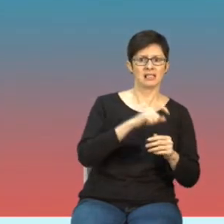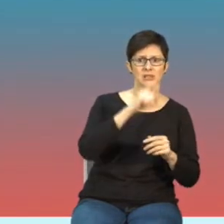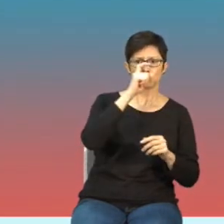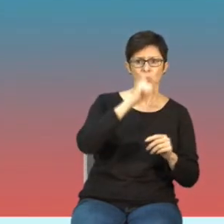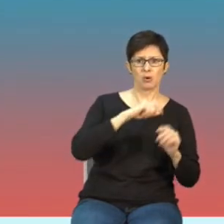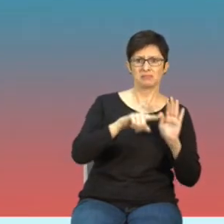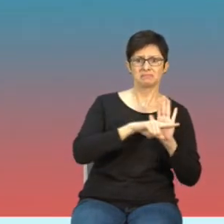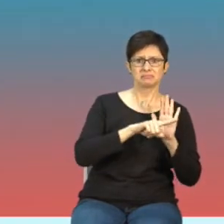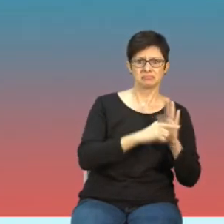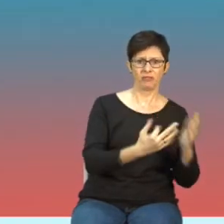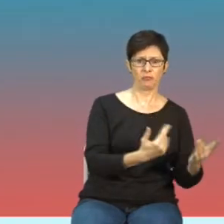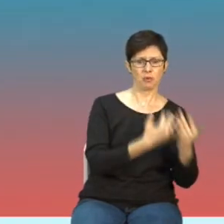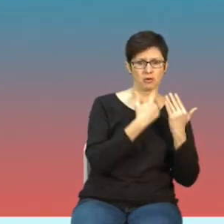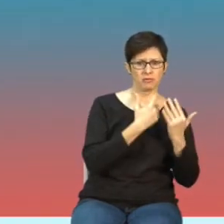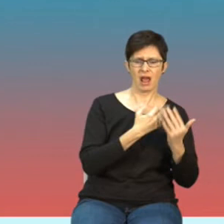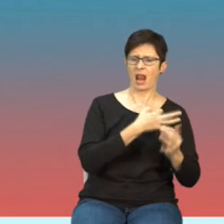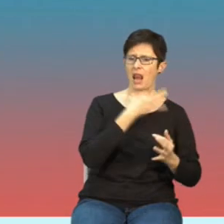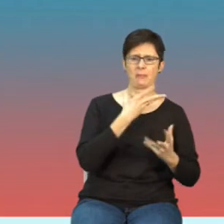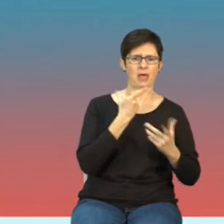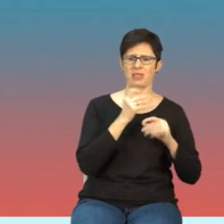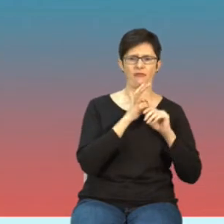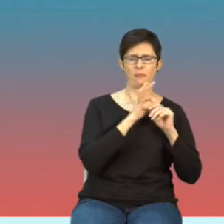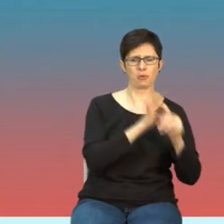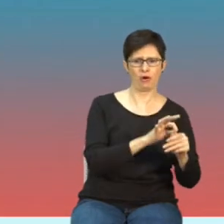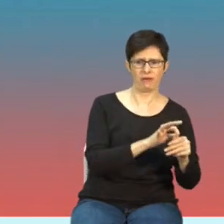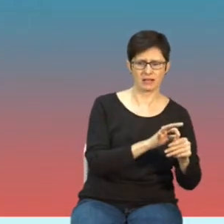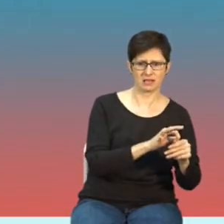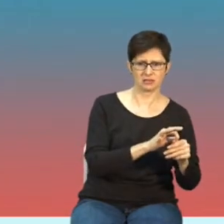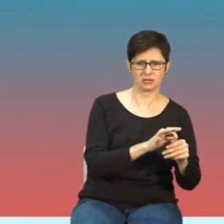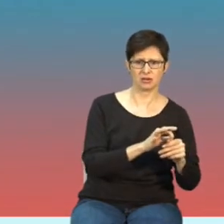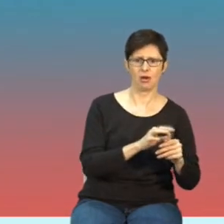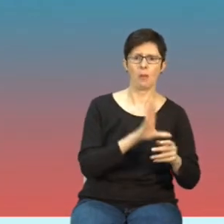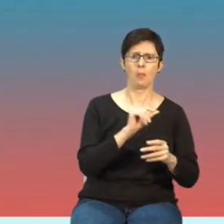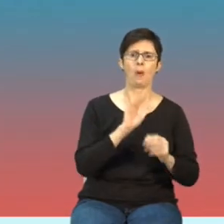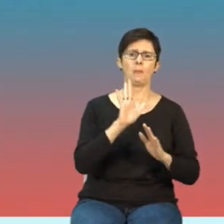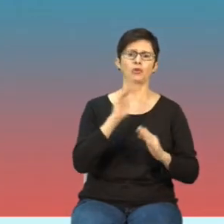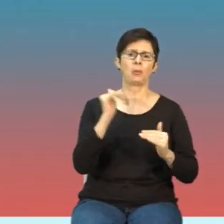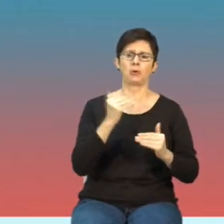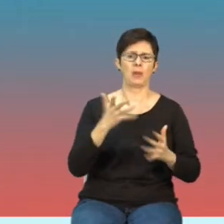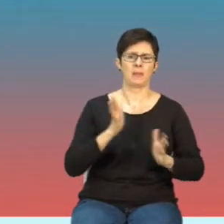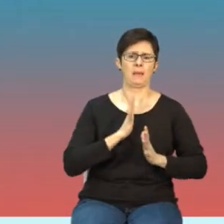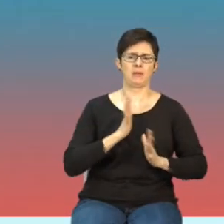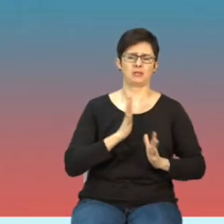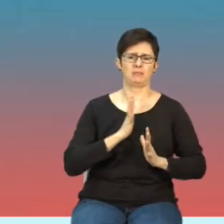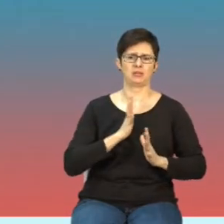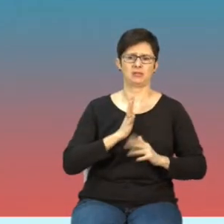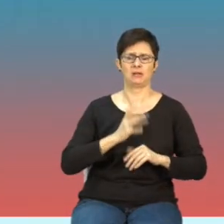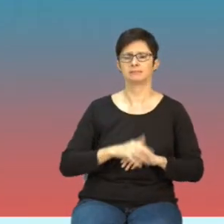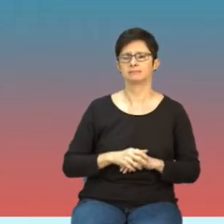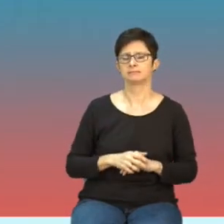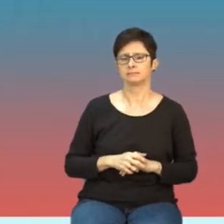wprowadzać w życie zamiast ryzykować niepewne, ale potencjalnie bardzo szkodliwe konsekwencje.